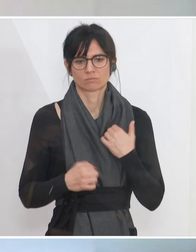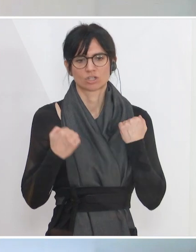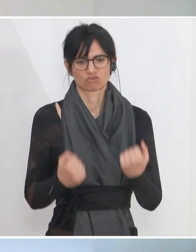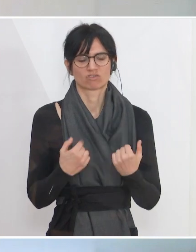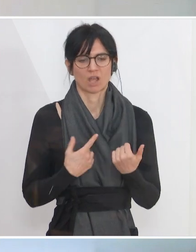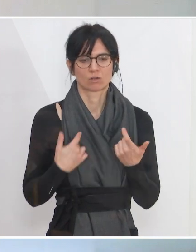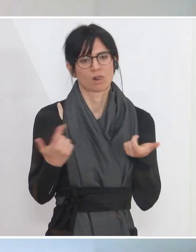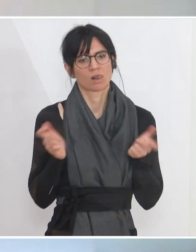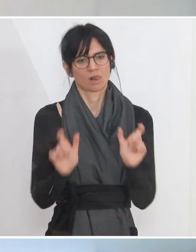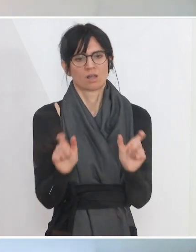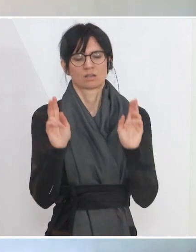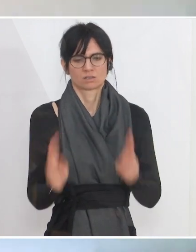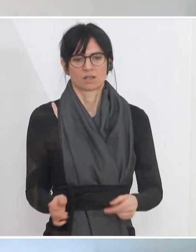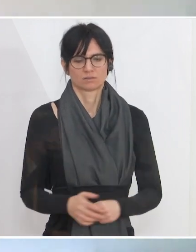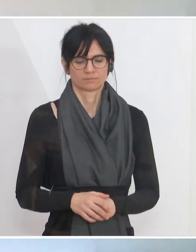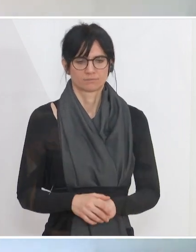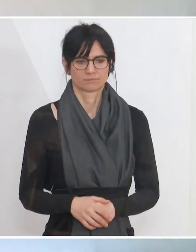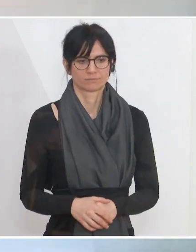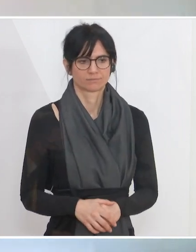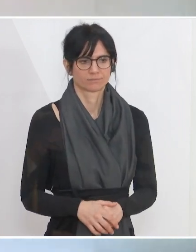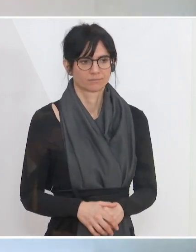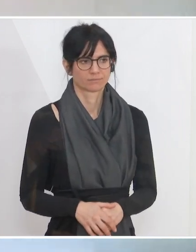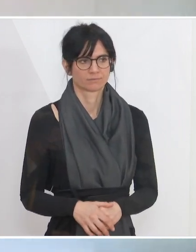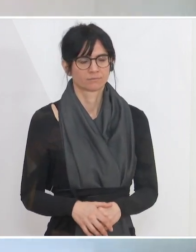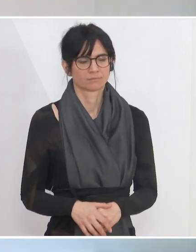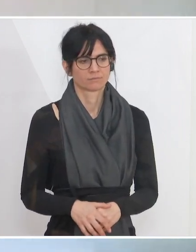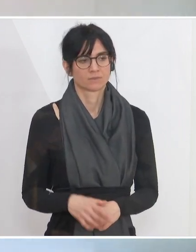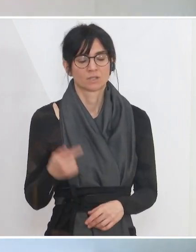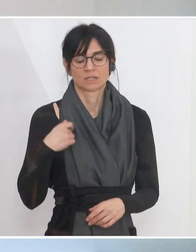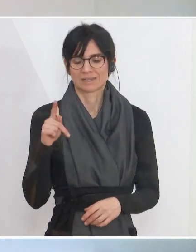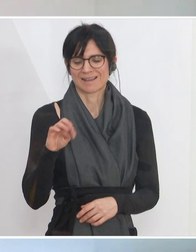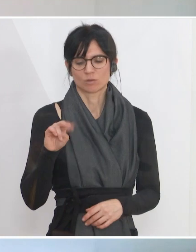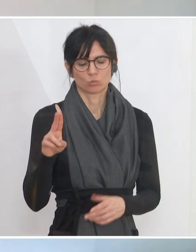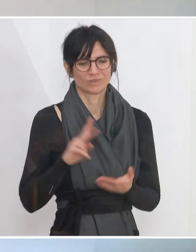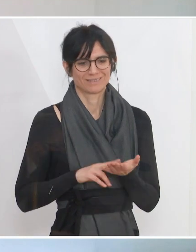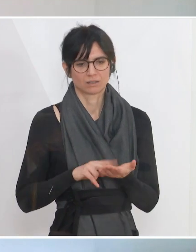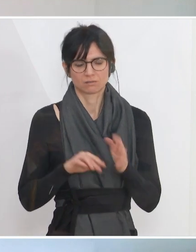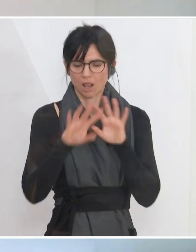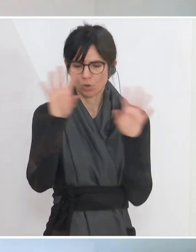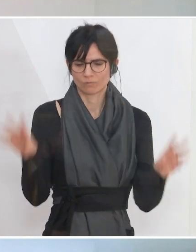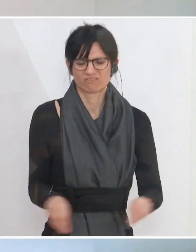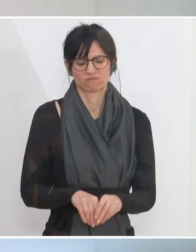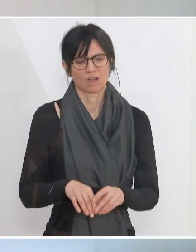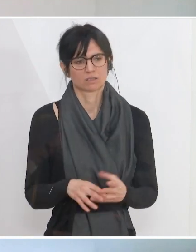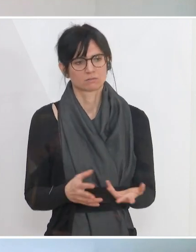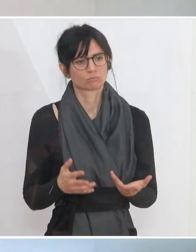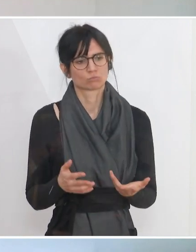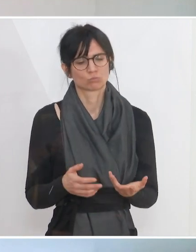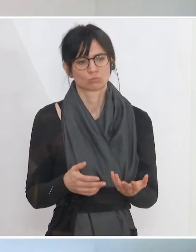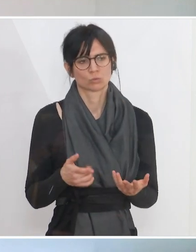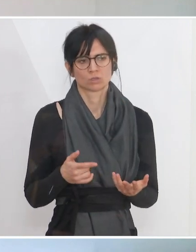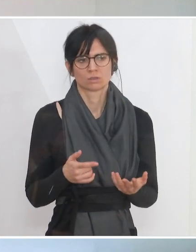widerstandsfähiger zu sein. Also dieses Programm von KMU Digital umfasst natürlich auch die